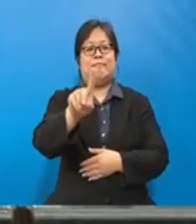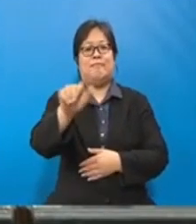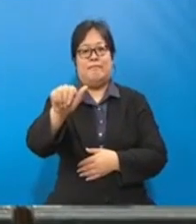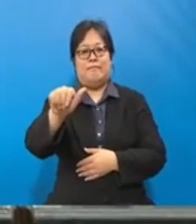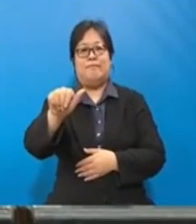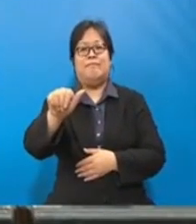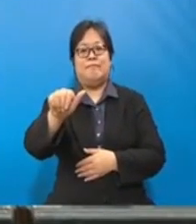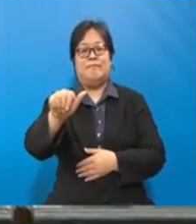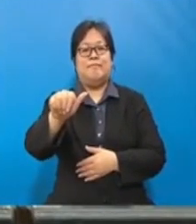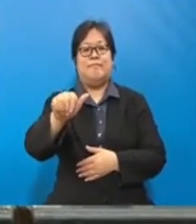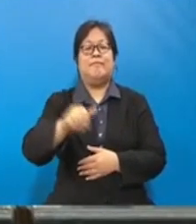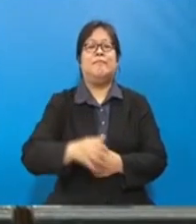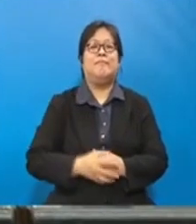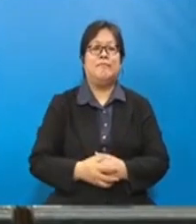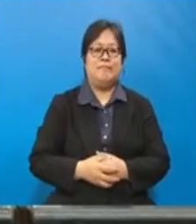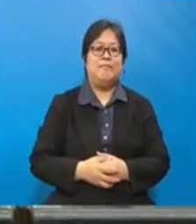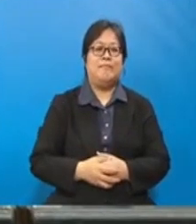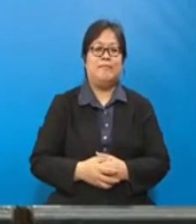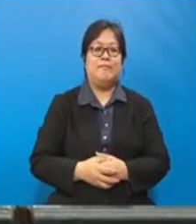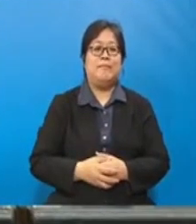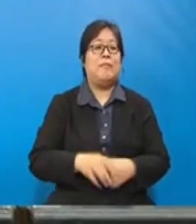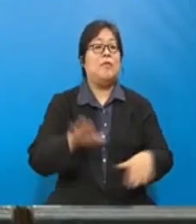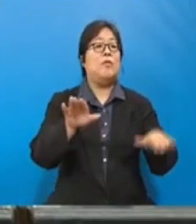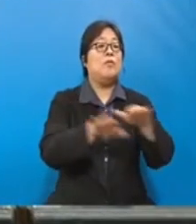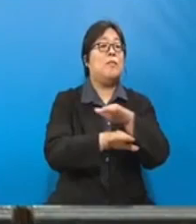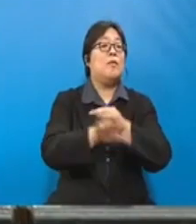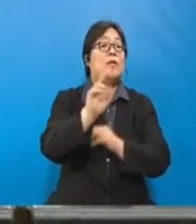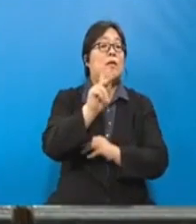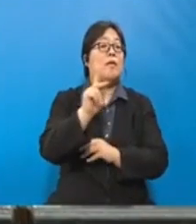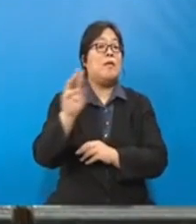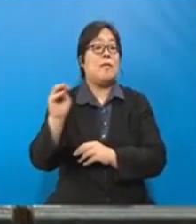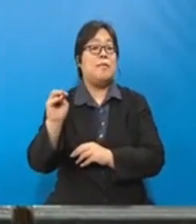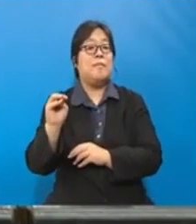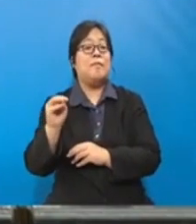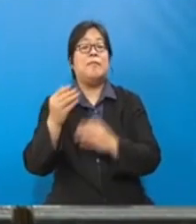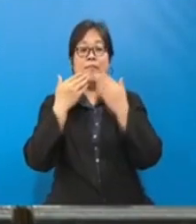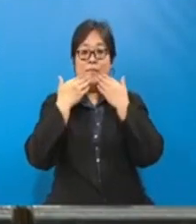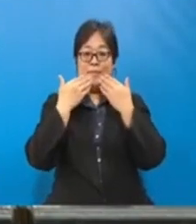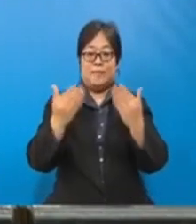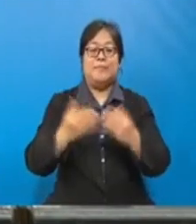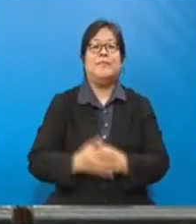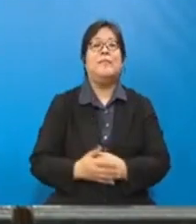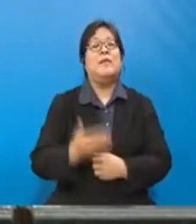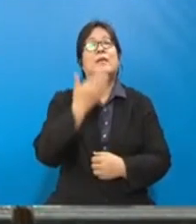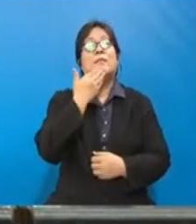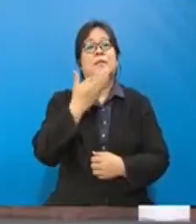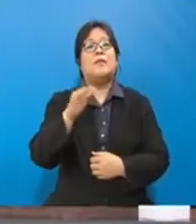Medical Device Authority di bawah Kementerian Kesehatan Malaysia. Sekian, terima kasih. Terima Bapak Menteri.